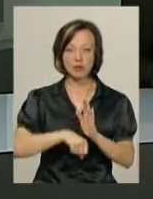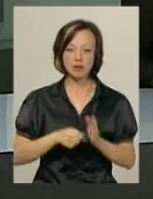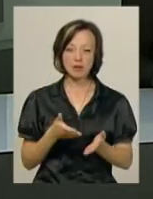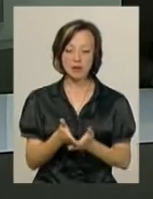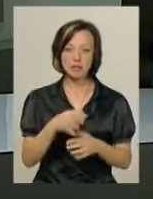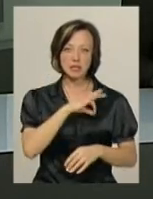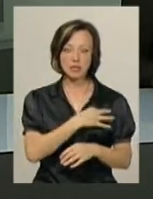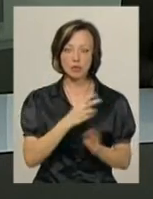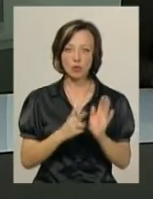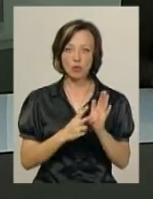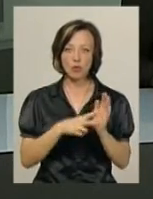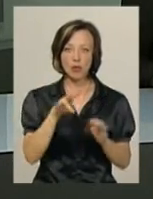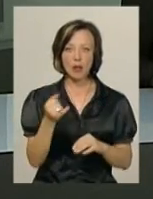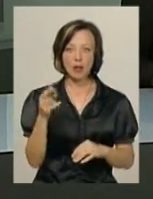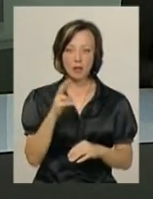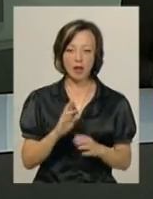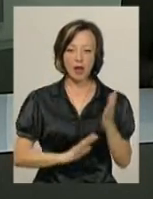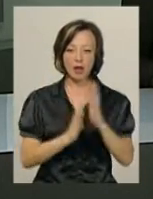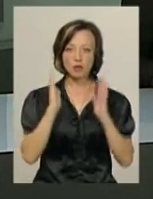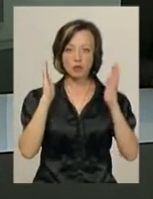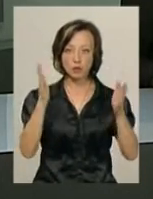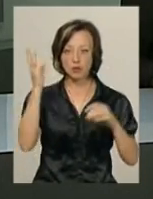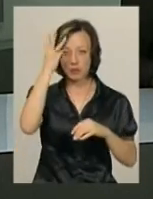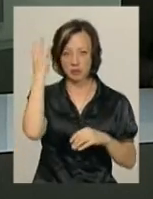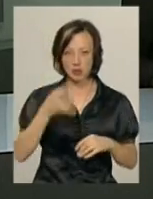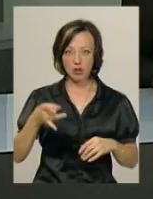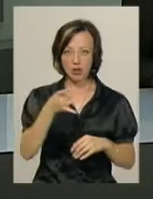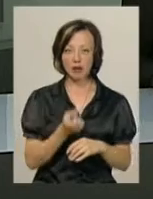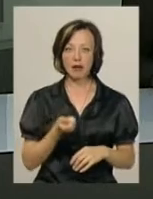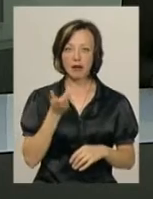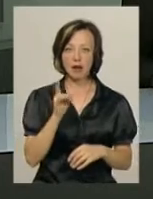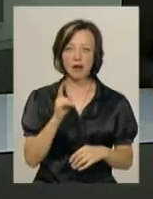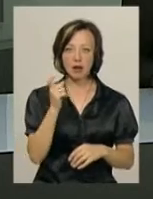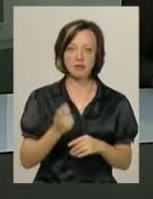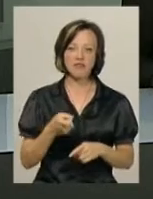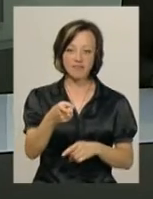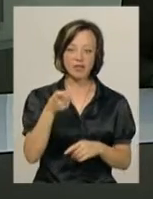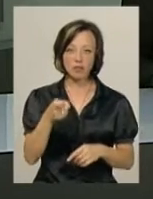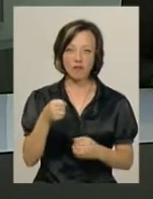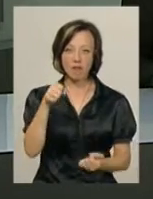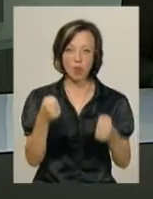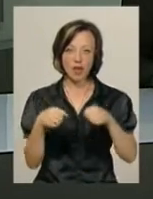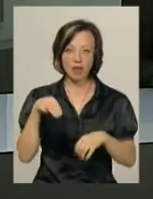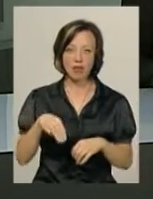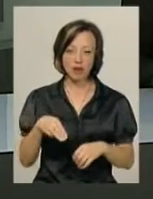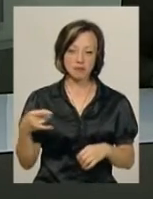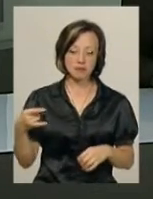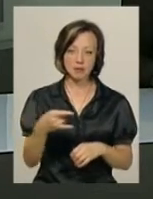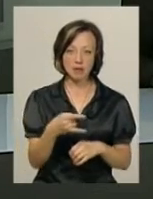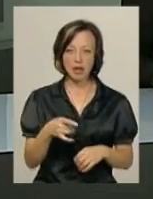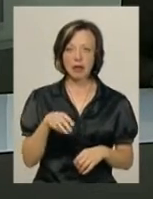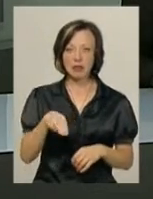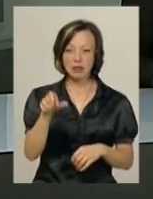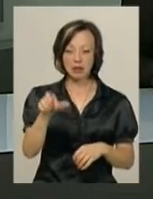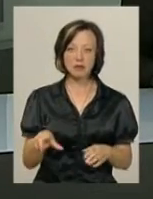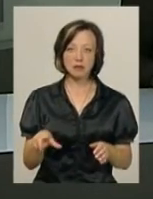версією слідства, 7 липня в лісосмузі в Хмельницькому районі він кілька разів вистріли у водія таксі, який привіз його туди. Таксист